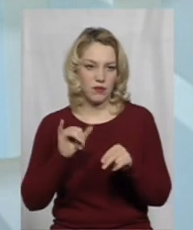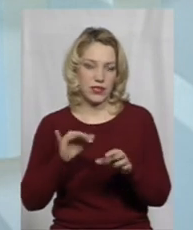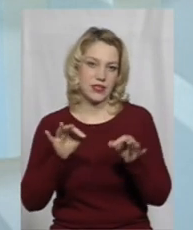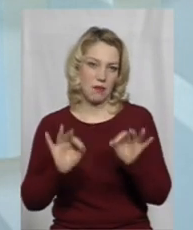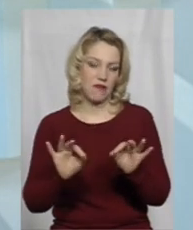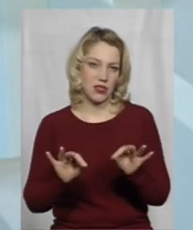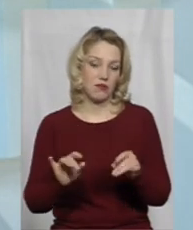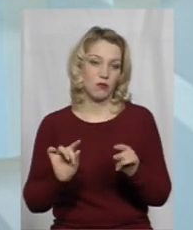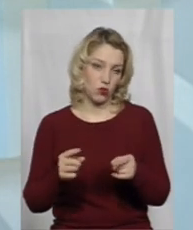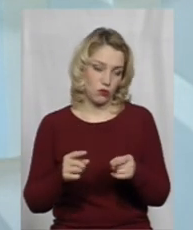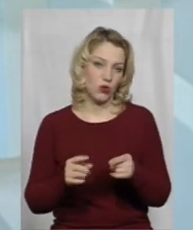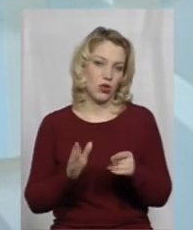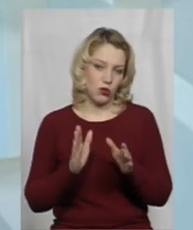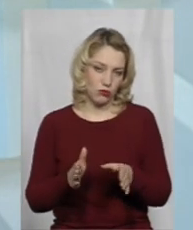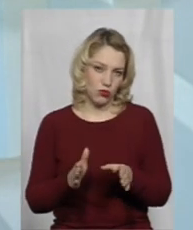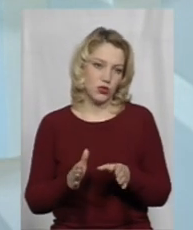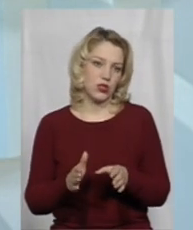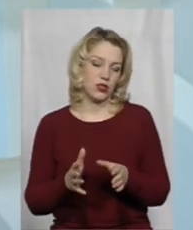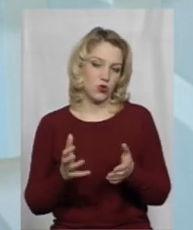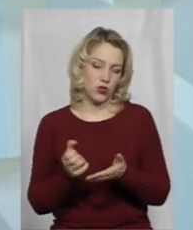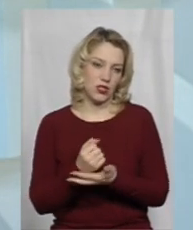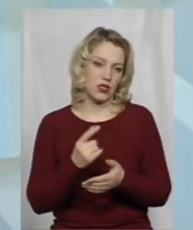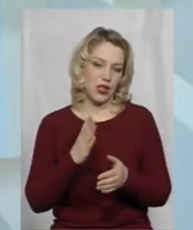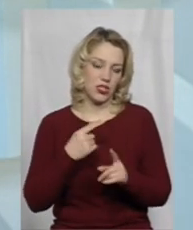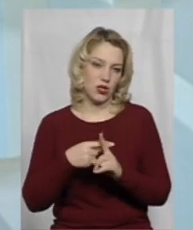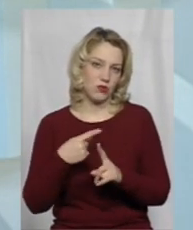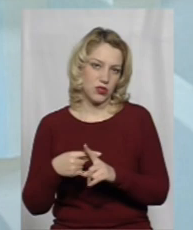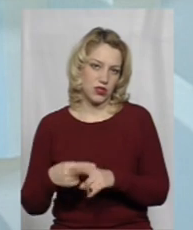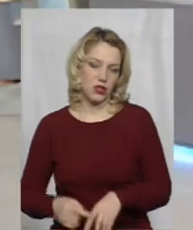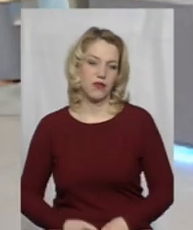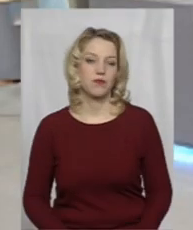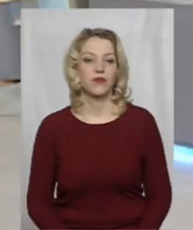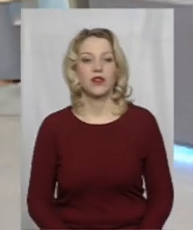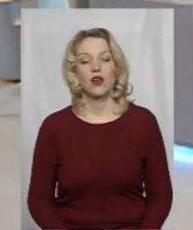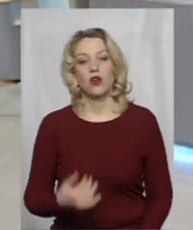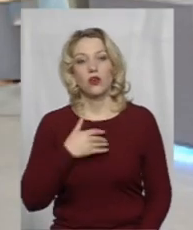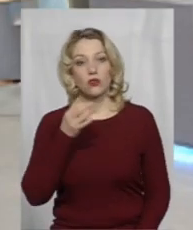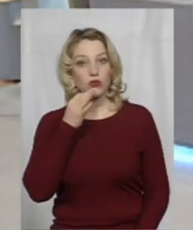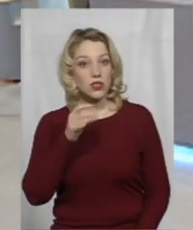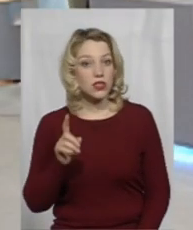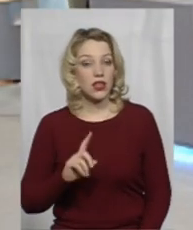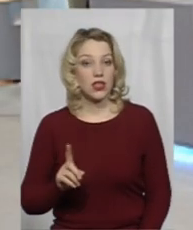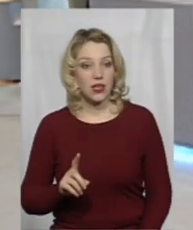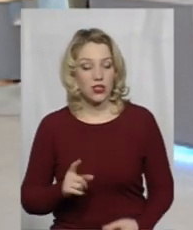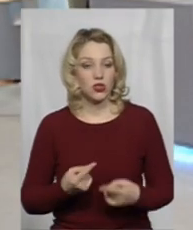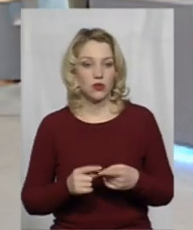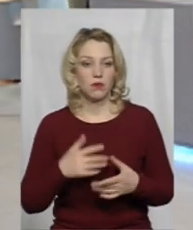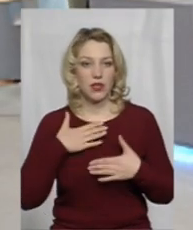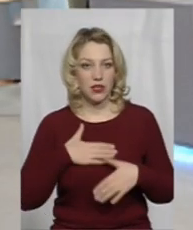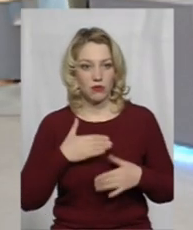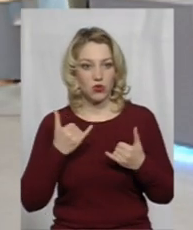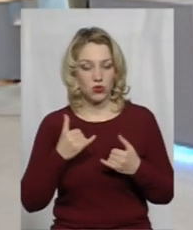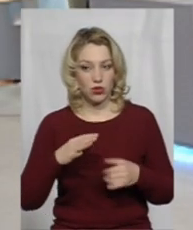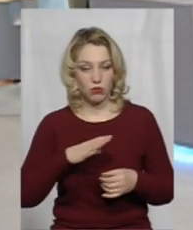справедливим. Тому буде досягнено лише позитивні цілі. Знаєте, я ще хочу сказати те, що дуже приємно